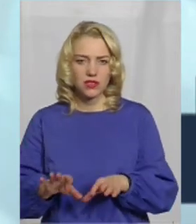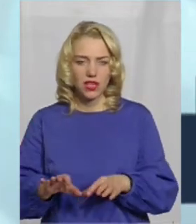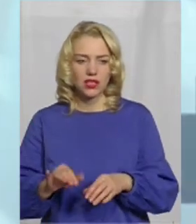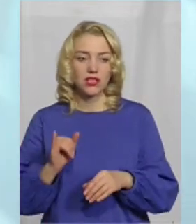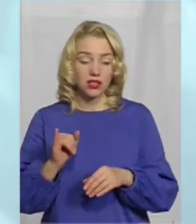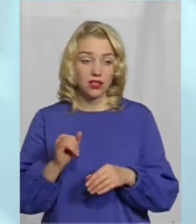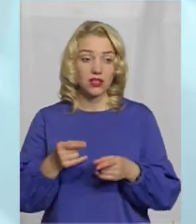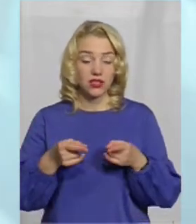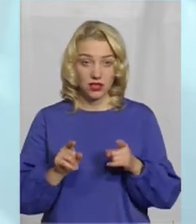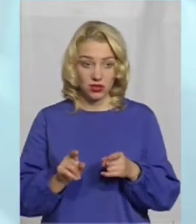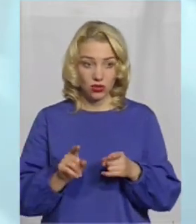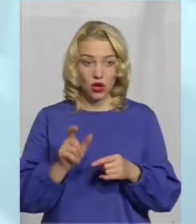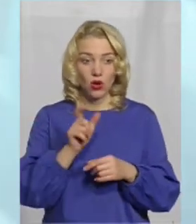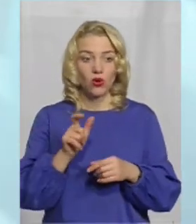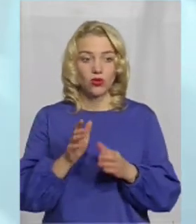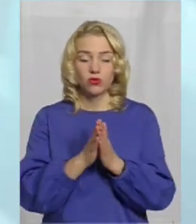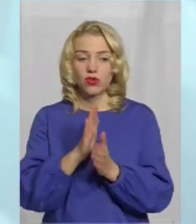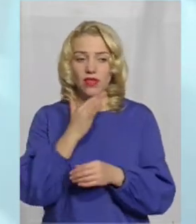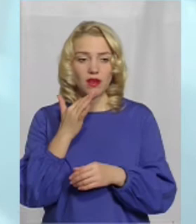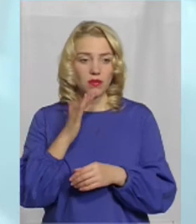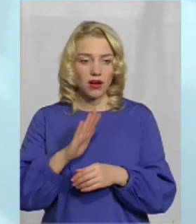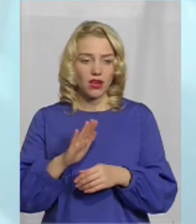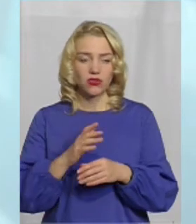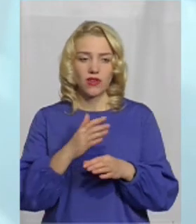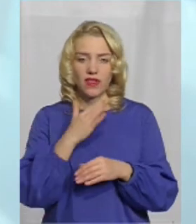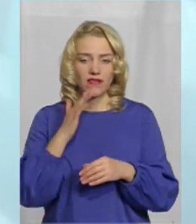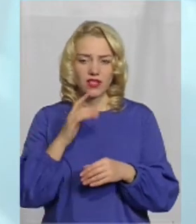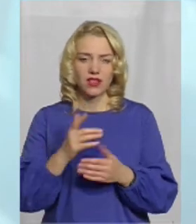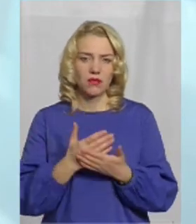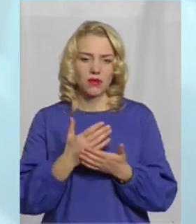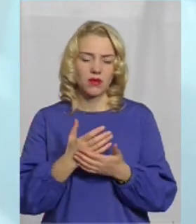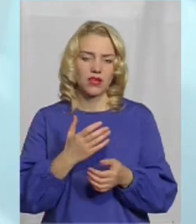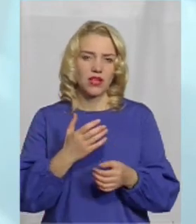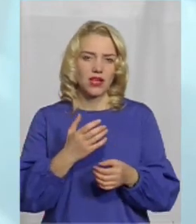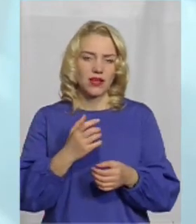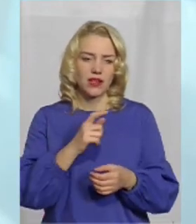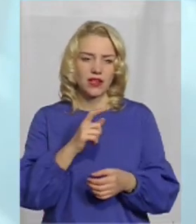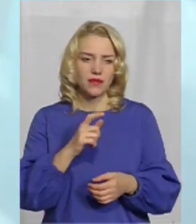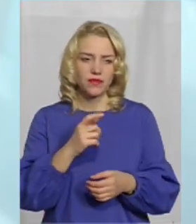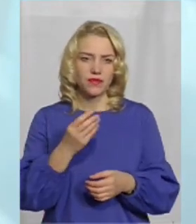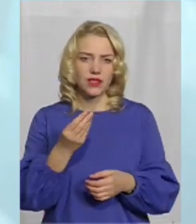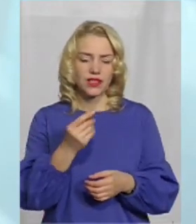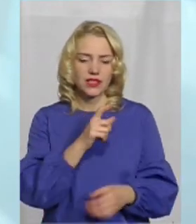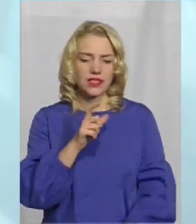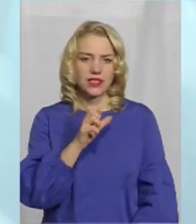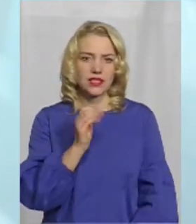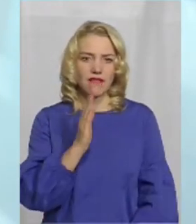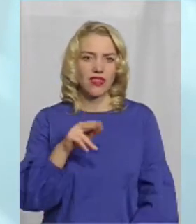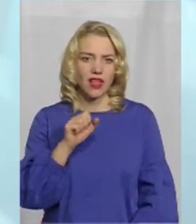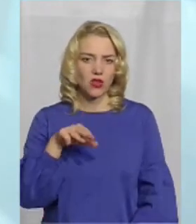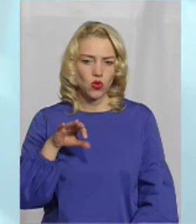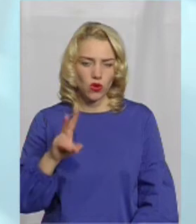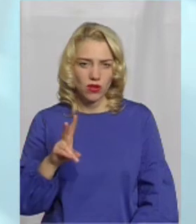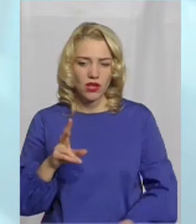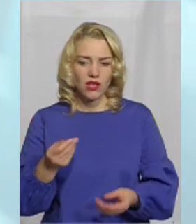Ну, і дійсно, вони просять небагато, вони просять невеликий завдаток, там, наприклад, гривень 500 скиньте, щоб я розумів, що ви дійсно будете